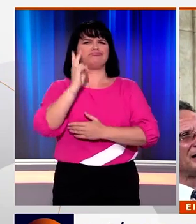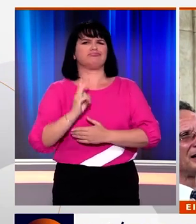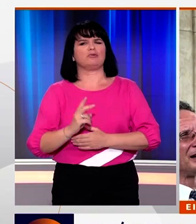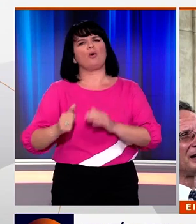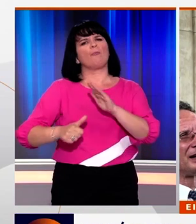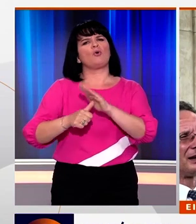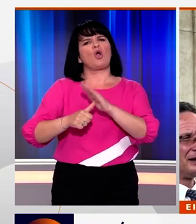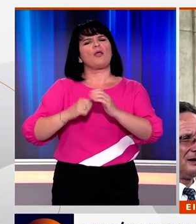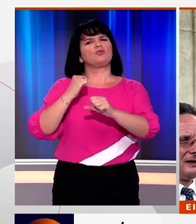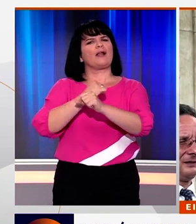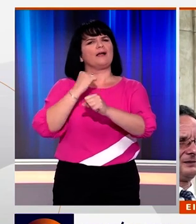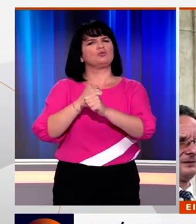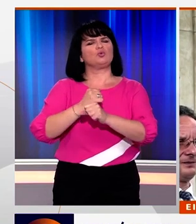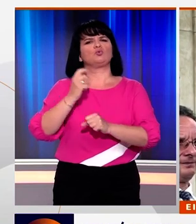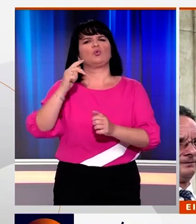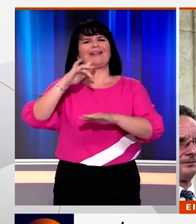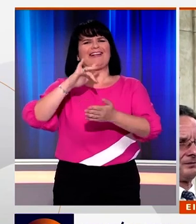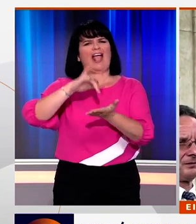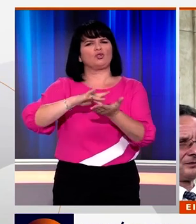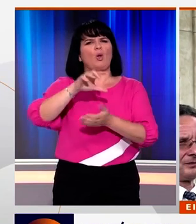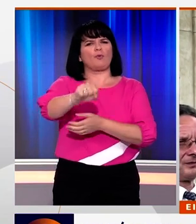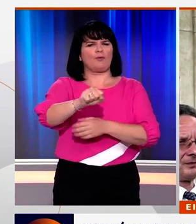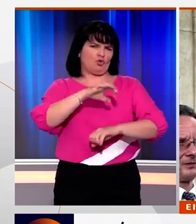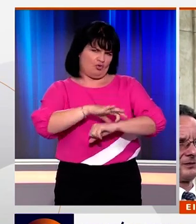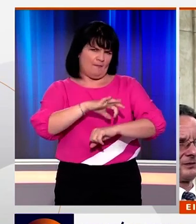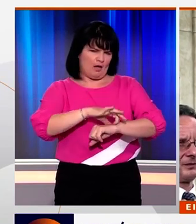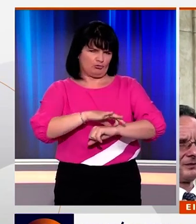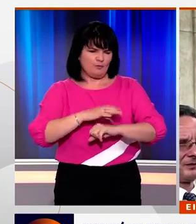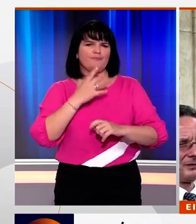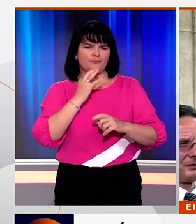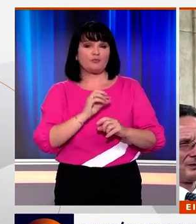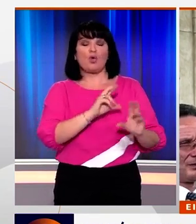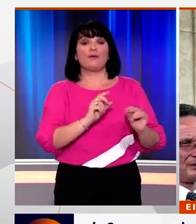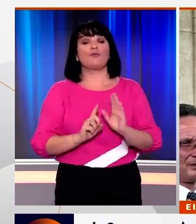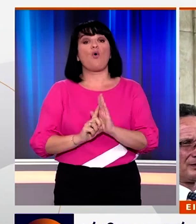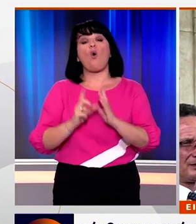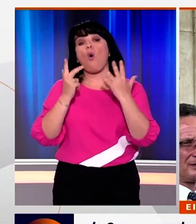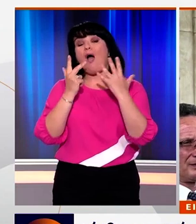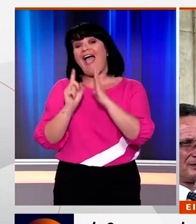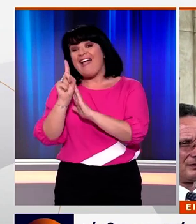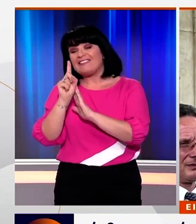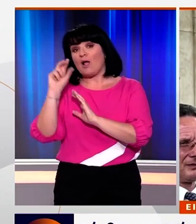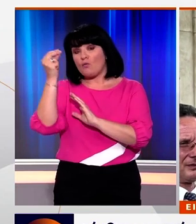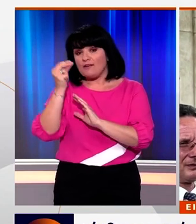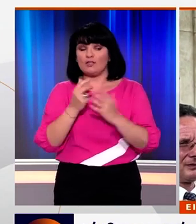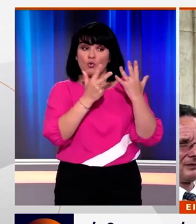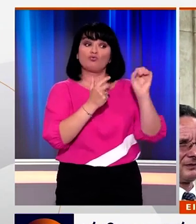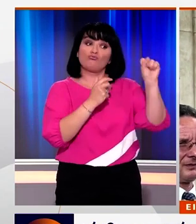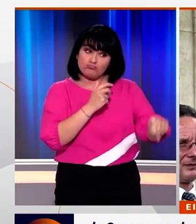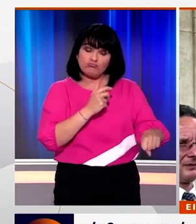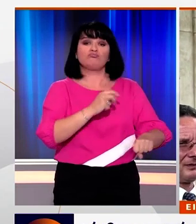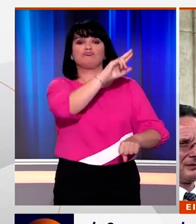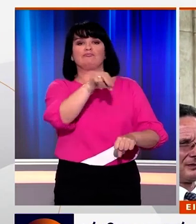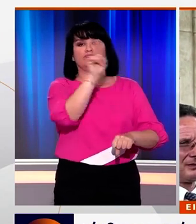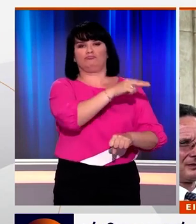ο πρόεδρος των εργαζομένων του Κελπνό. Υπέρ της άρσης της ασυλίας Πολάκη τάχθηκαν 8 από τους 11 βουλευτές που